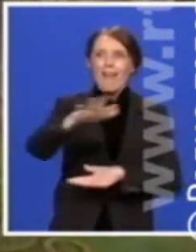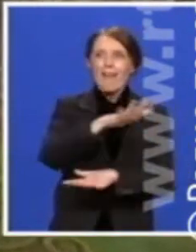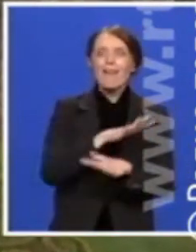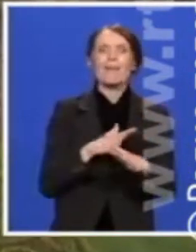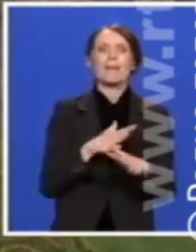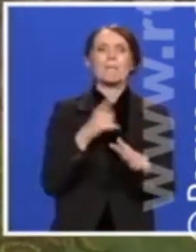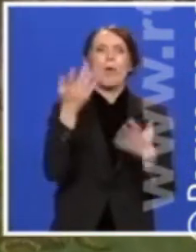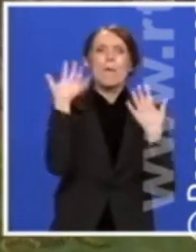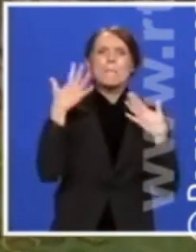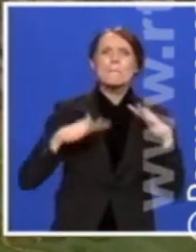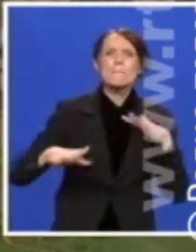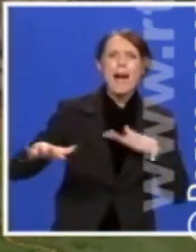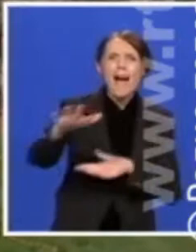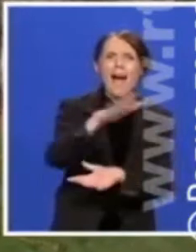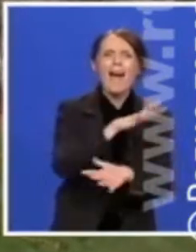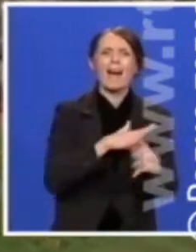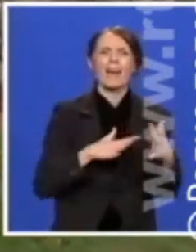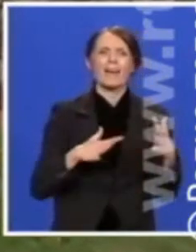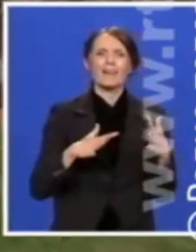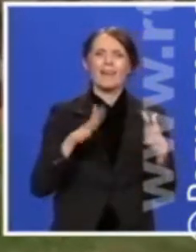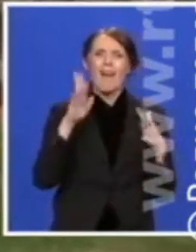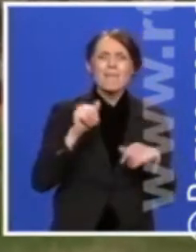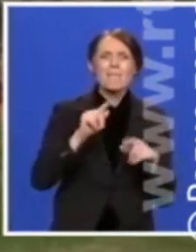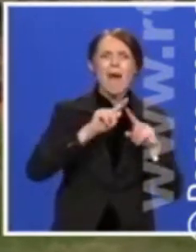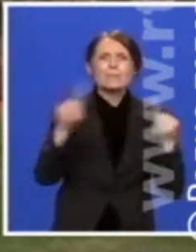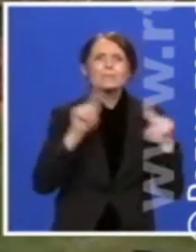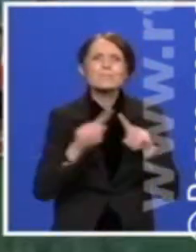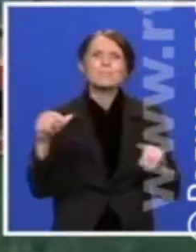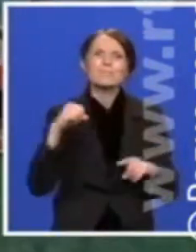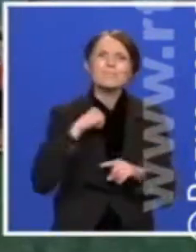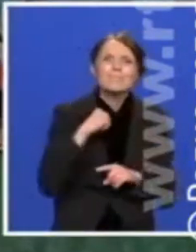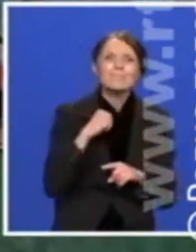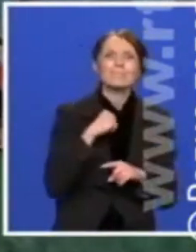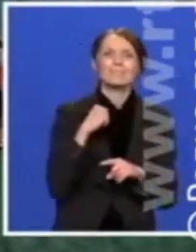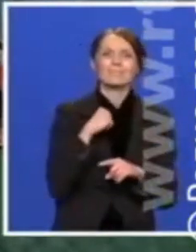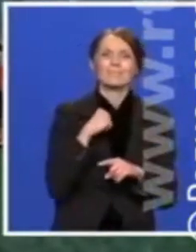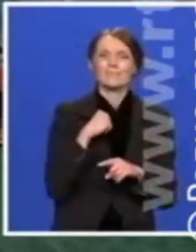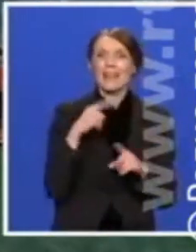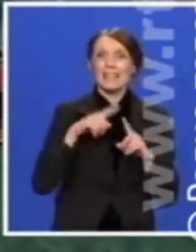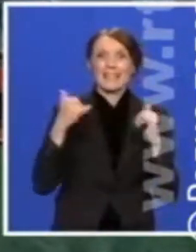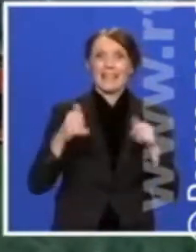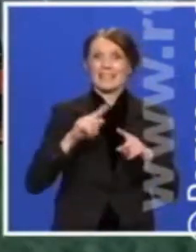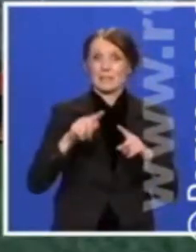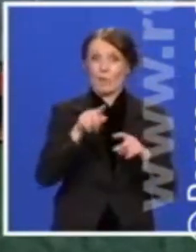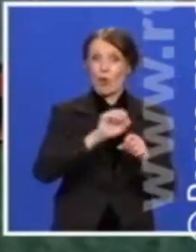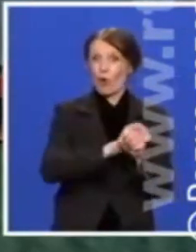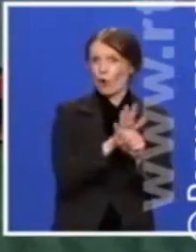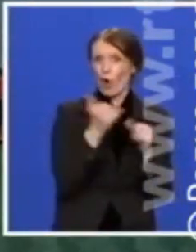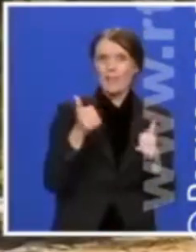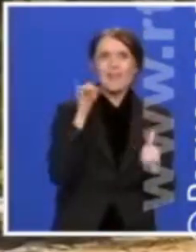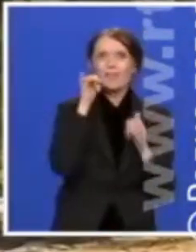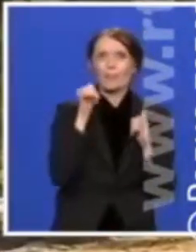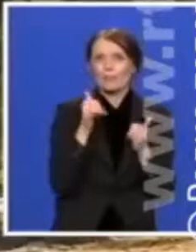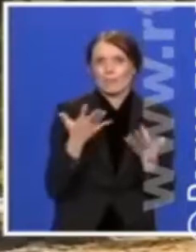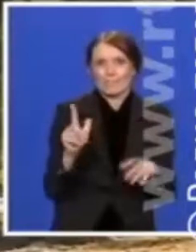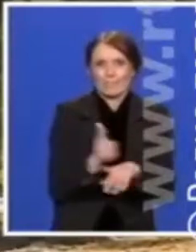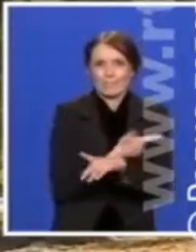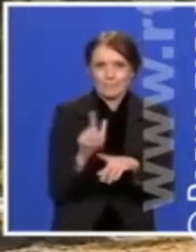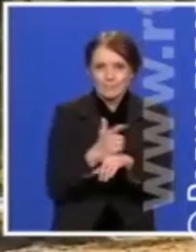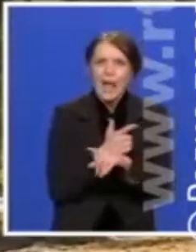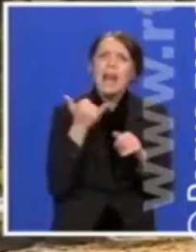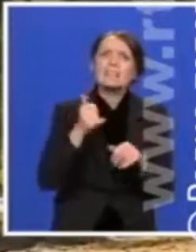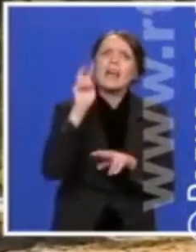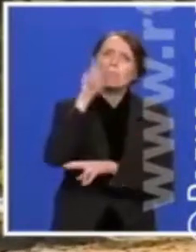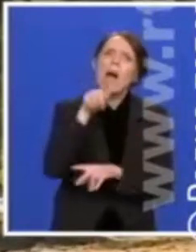obiluje bogatim atrakcijama secesije. Iako zbog epidemije turista trenutno nema, Palić se